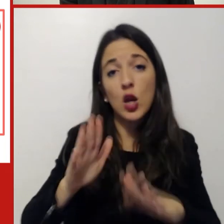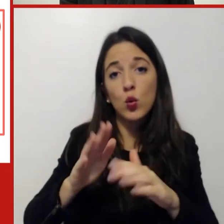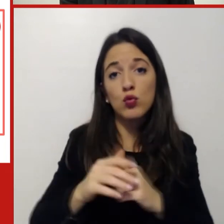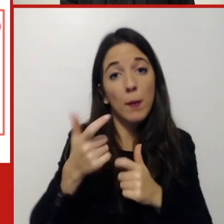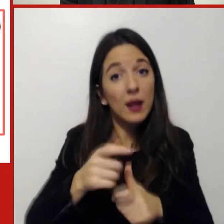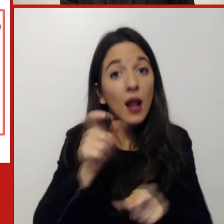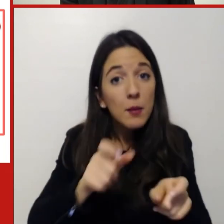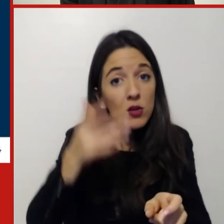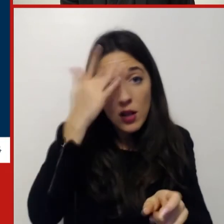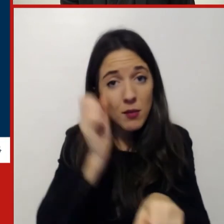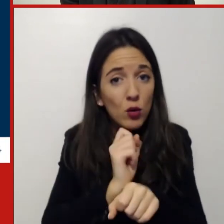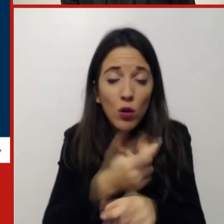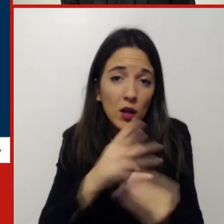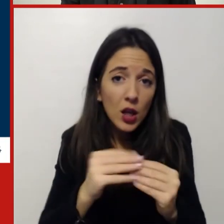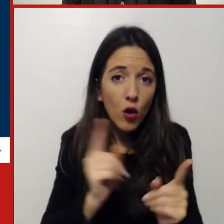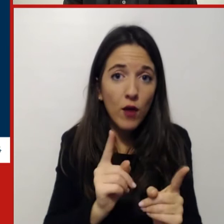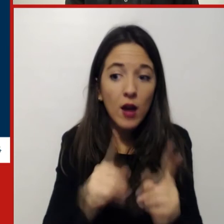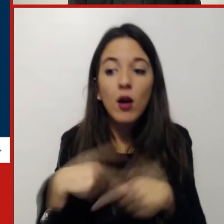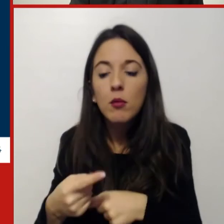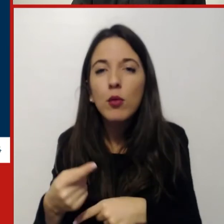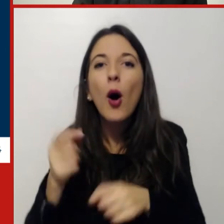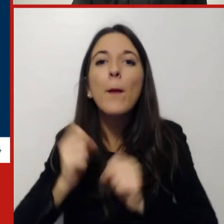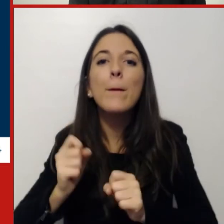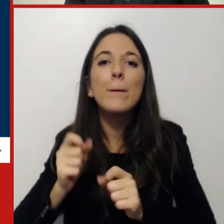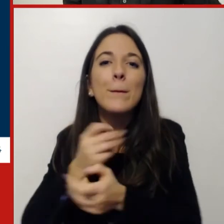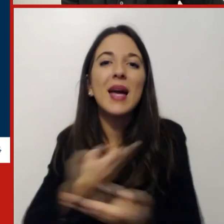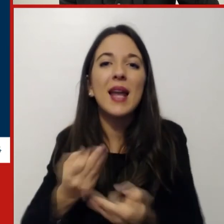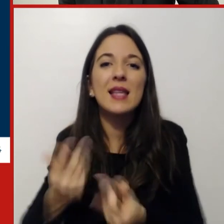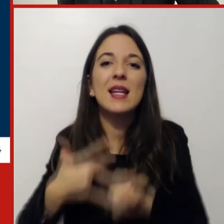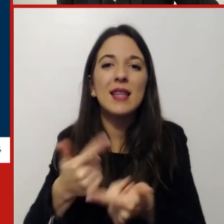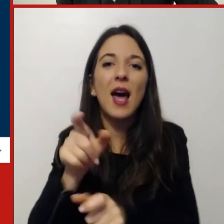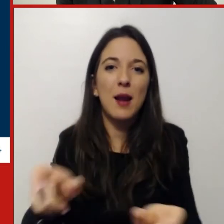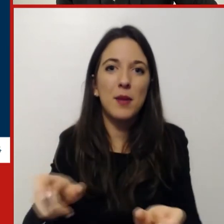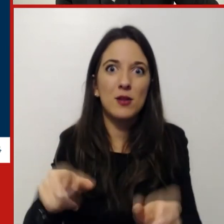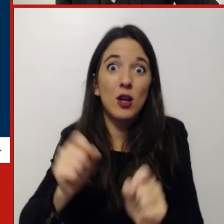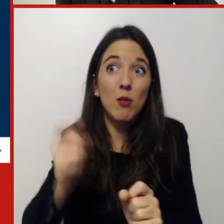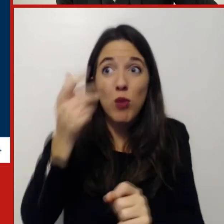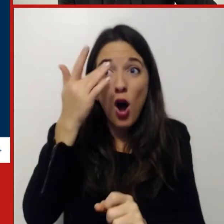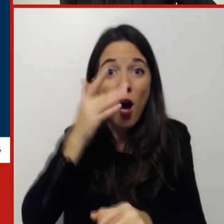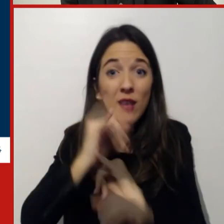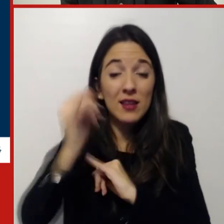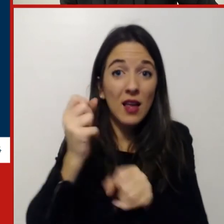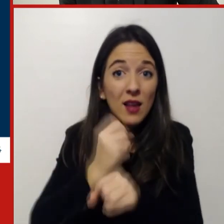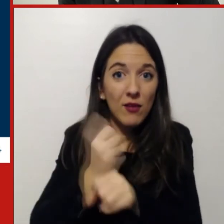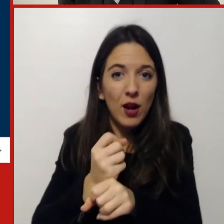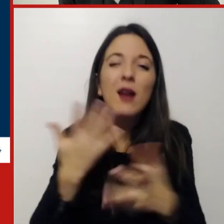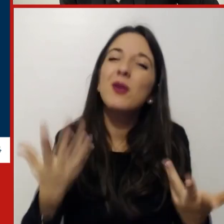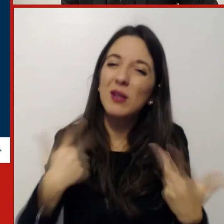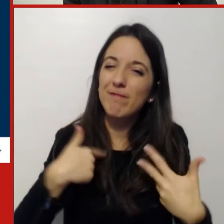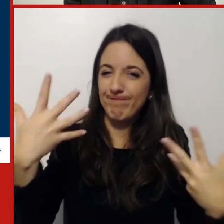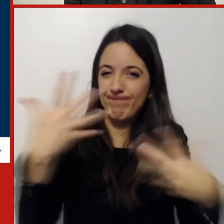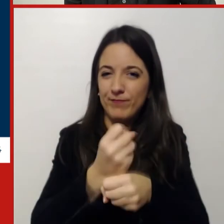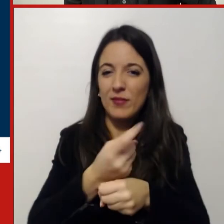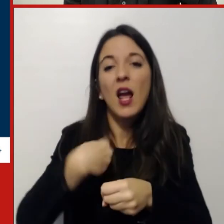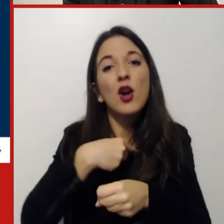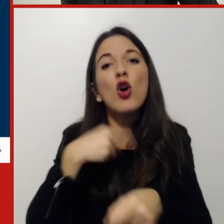benessere insomma chiudo dobbiamo volere che nella nostra organizzazione nel nostro team